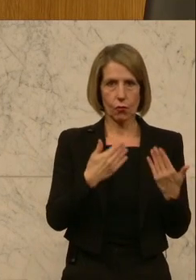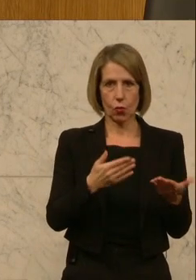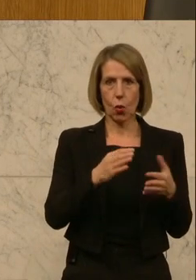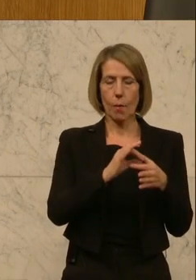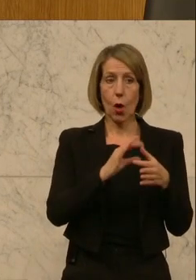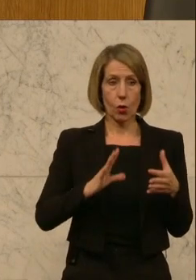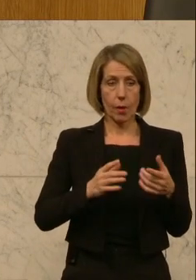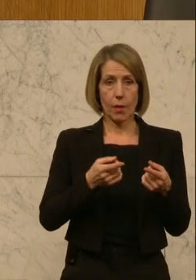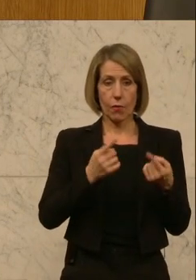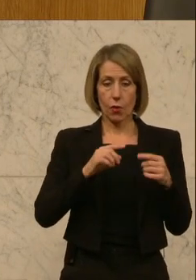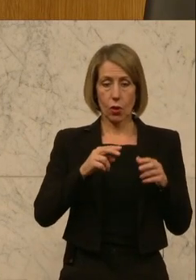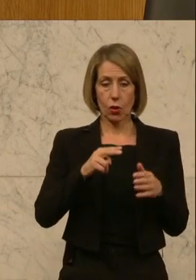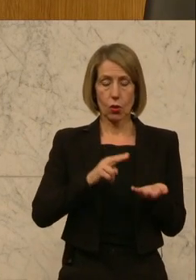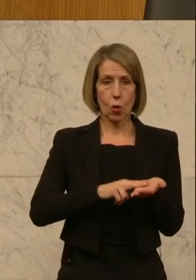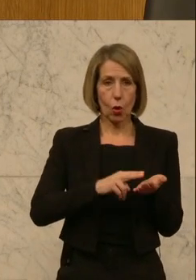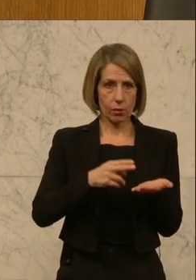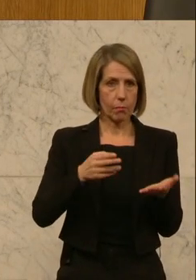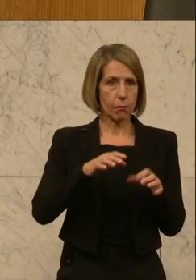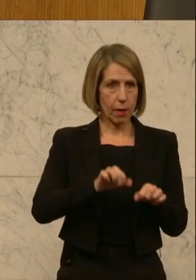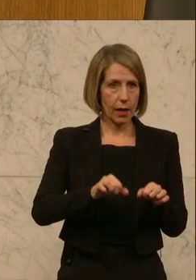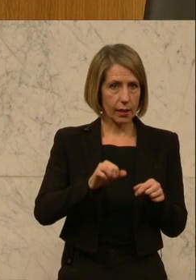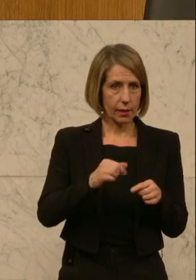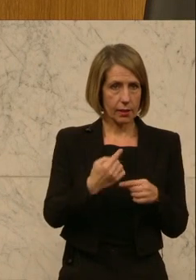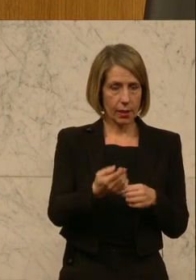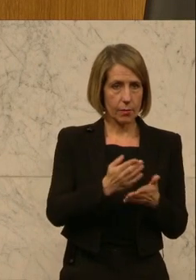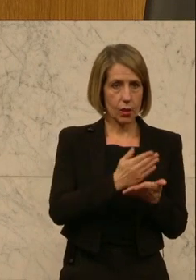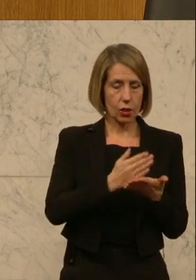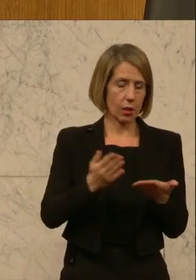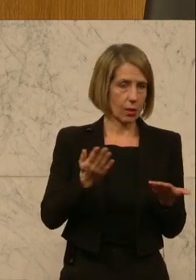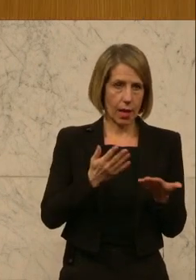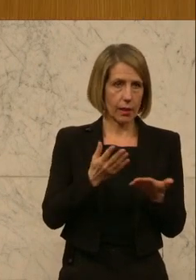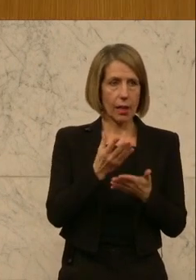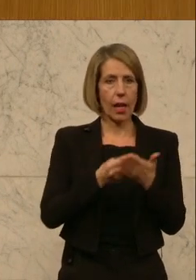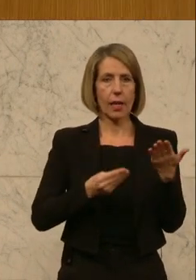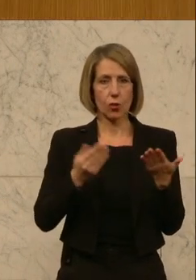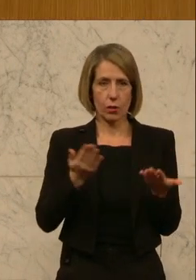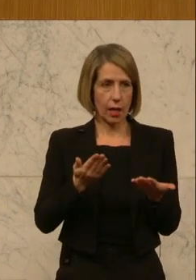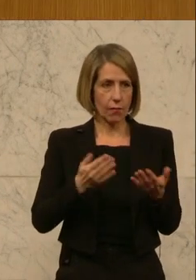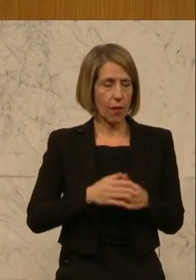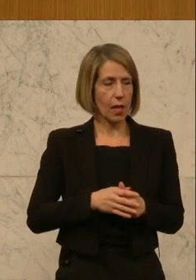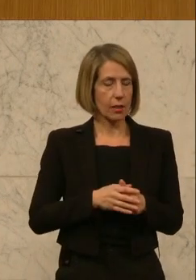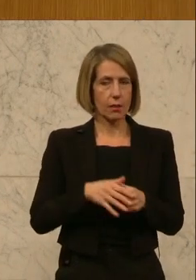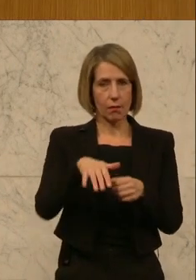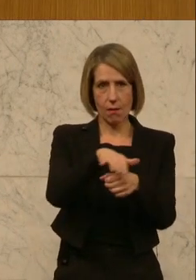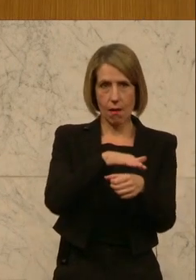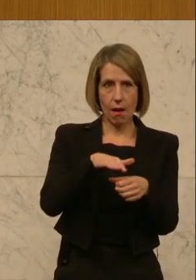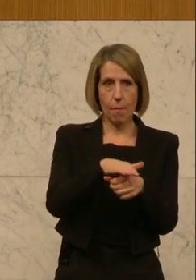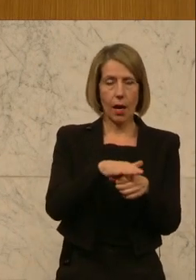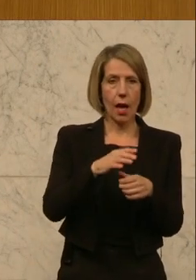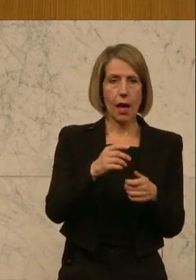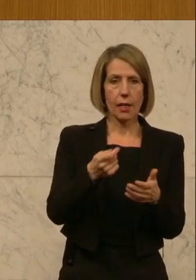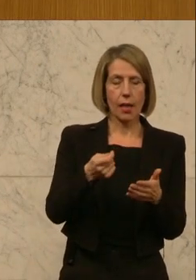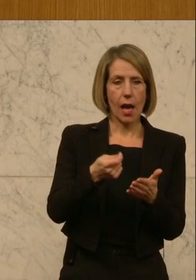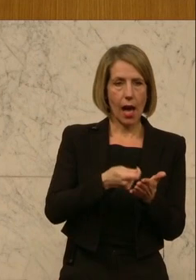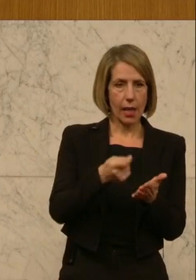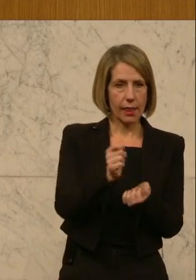selber getroffen worden sind. Das Resultat ist auf jeden Fall, dass wir im Bereich der Anleihenkäufe,